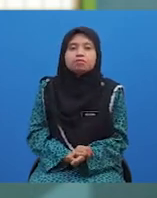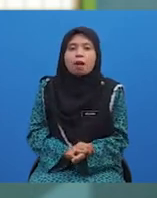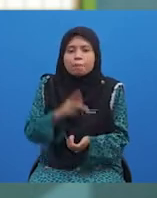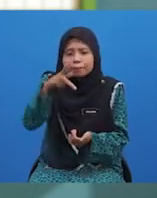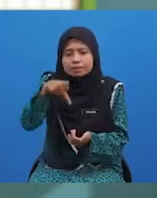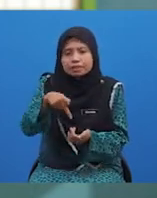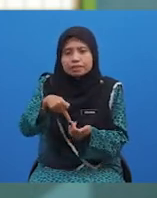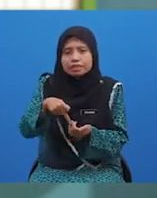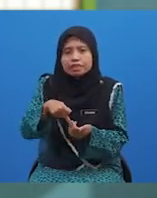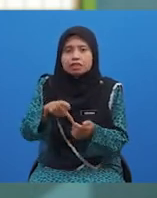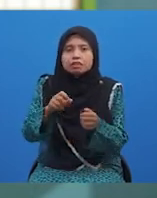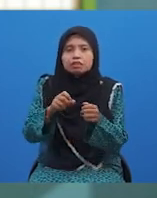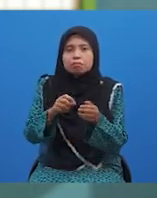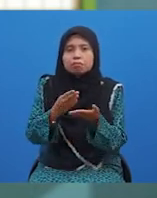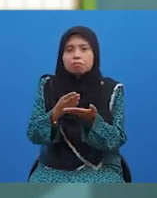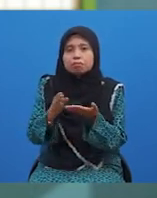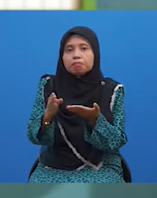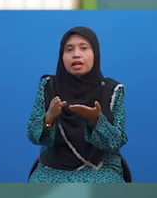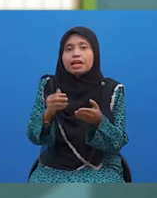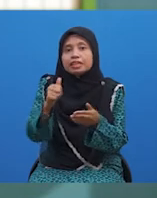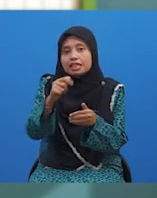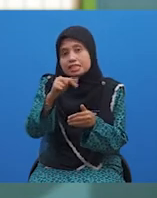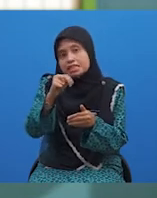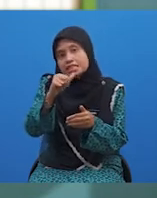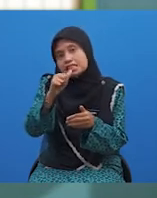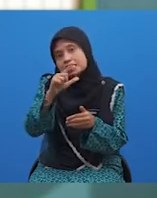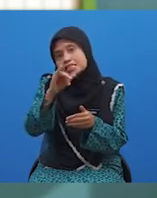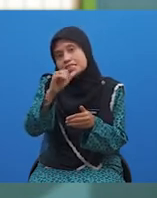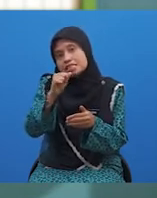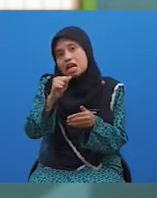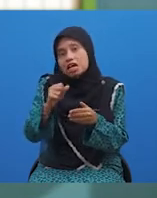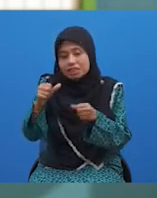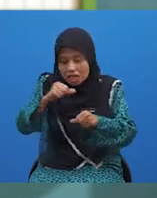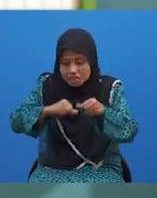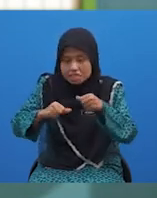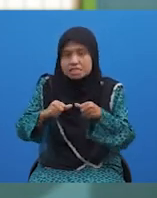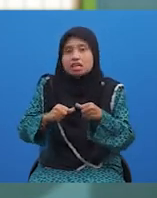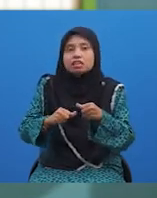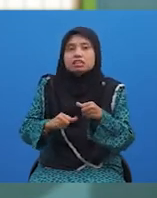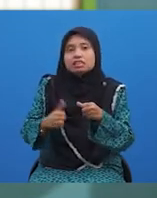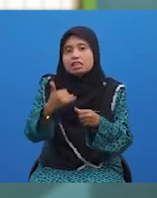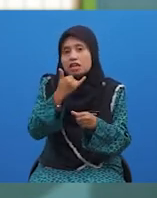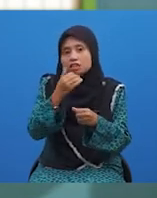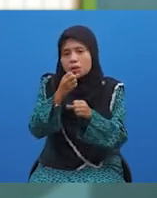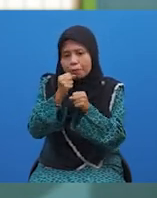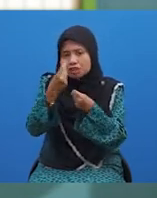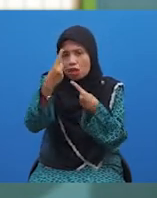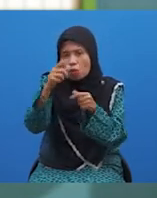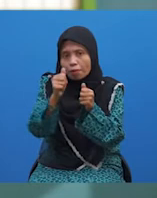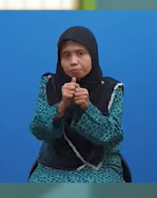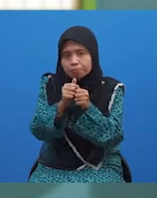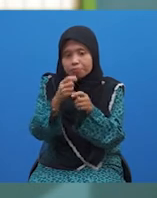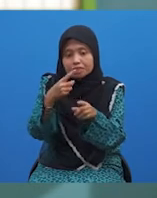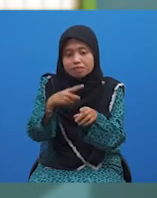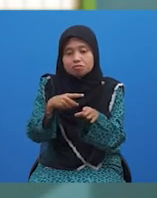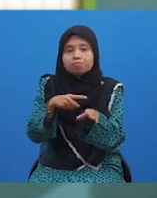Pastikan agar bahagian analisis kesalahan tata bahasa ini nanti, pelajar dapat menjawabnya dengan betul